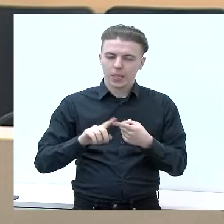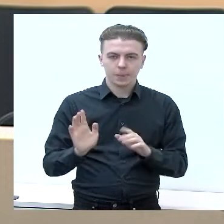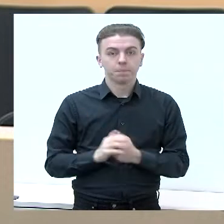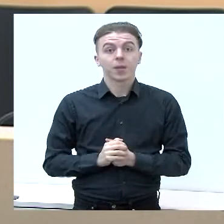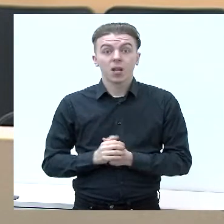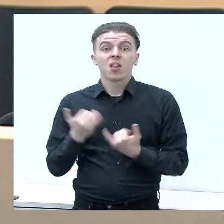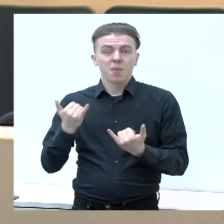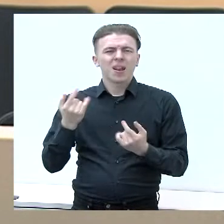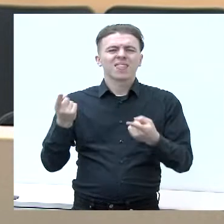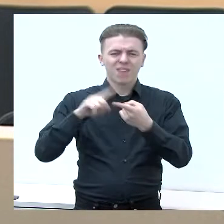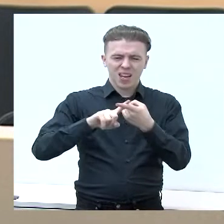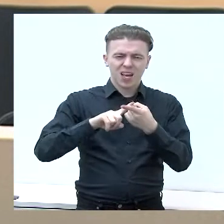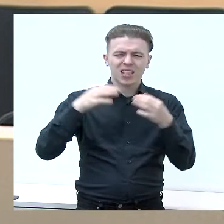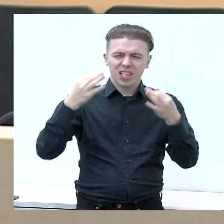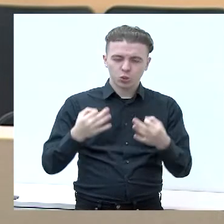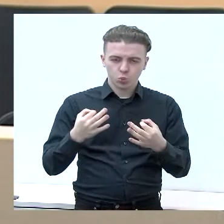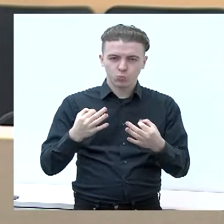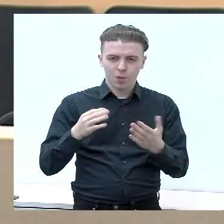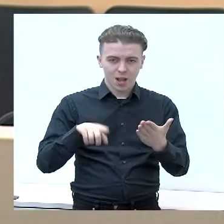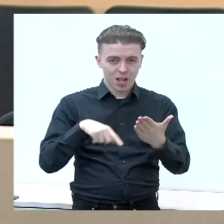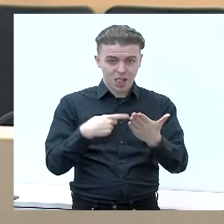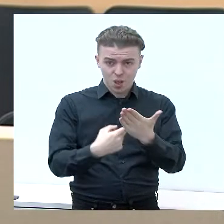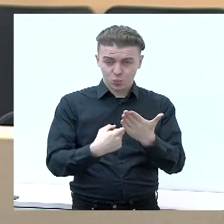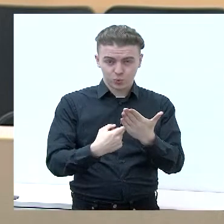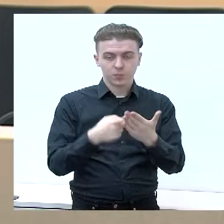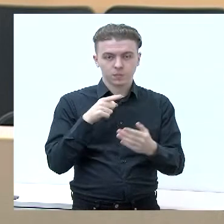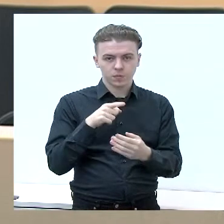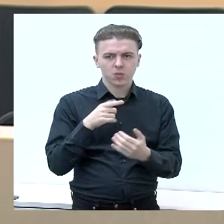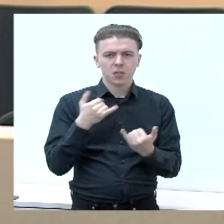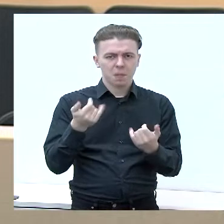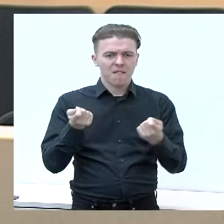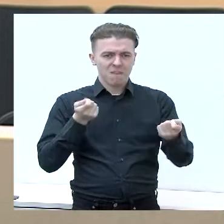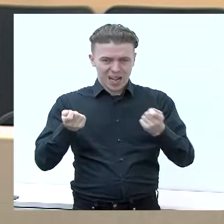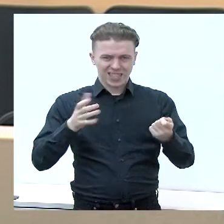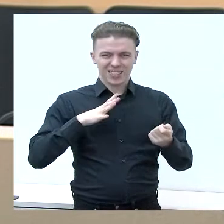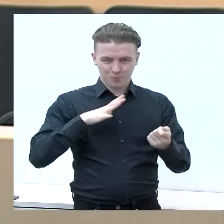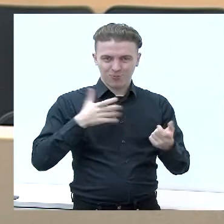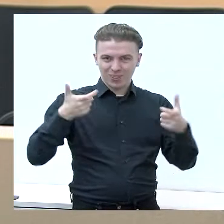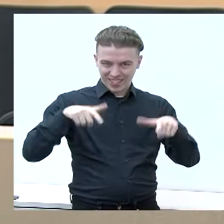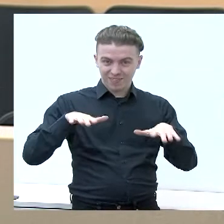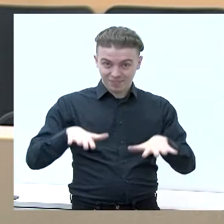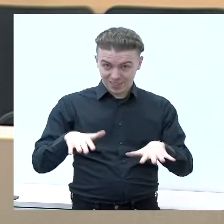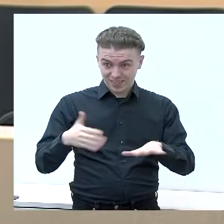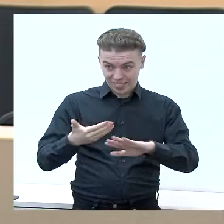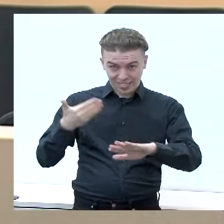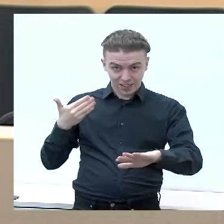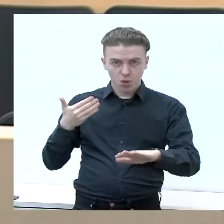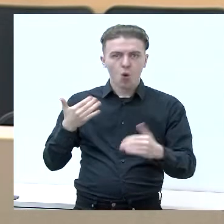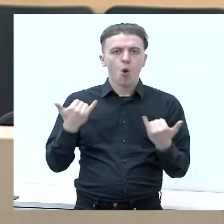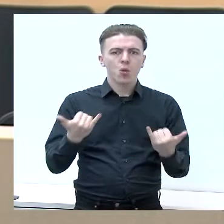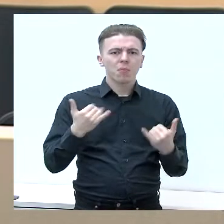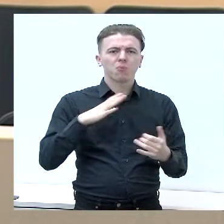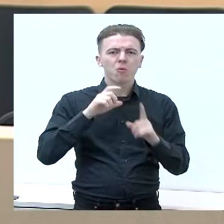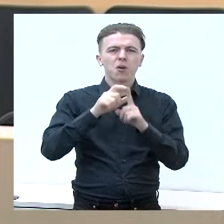jūs valdėte savi valdybę. Tai kodėl iki šiol neįrengta pirtis